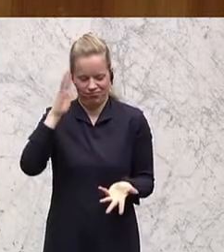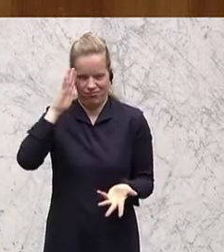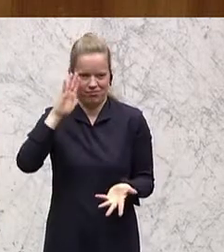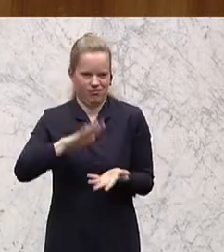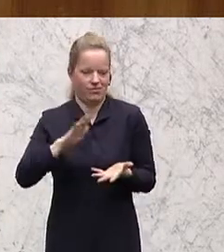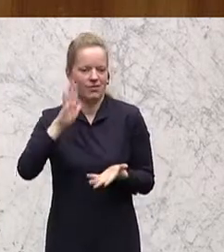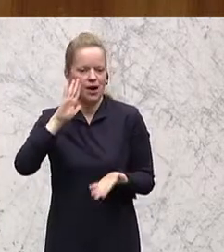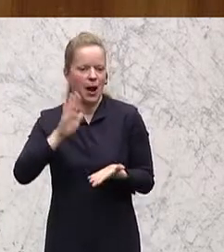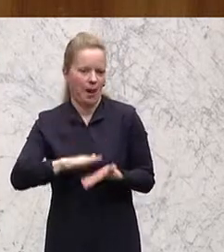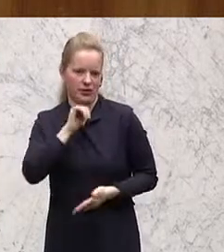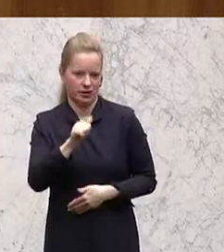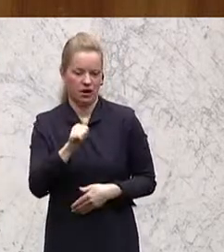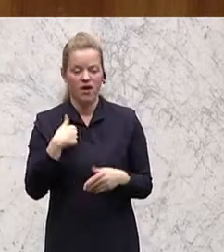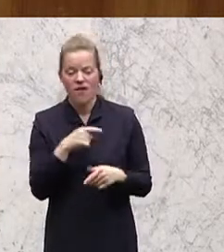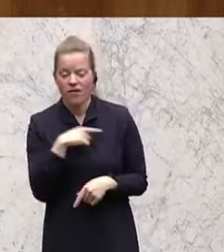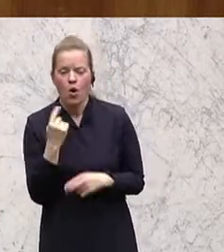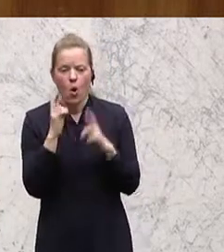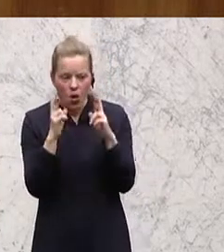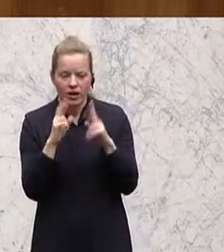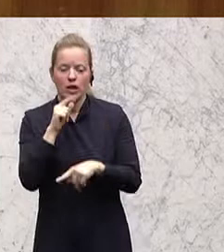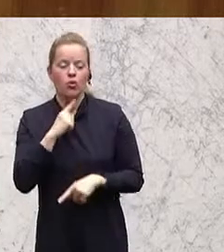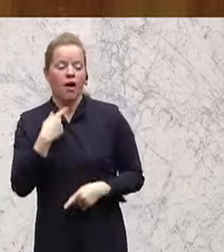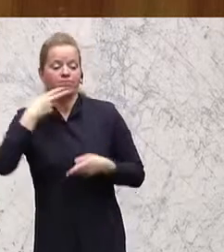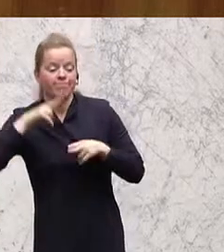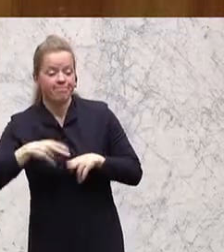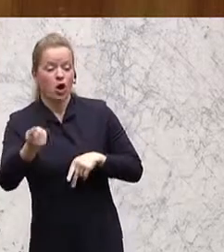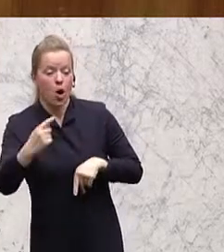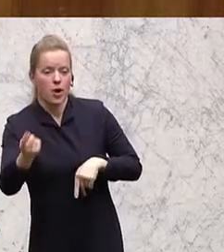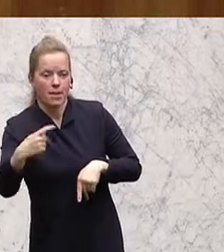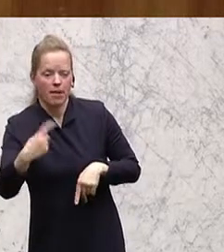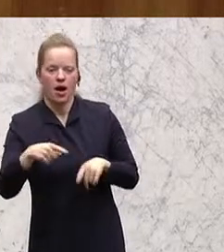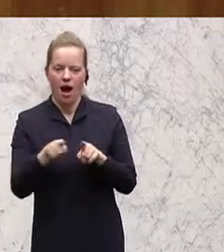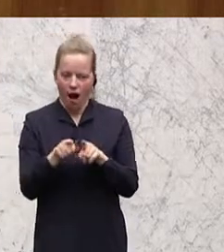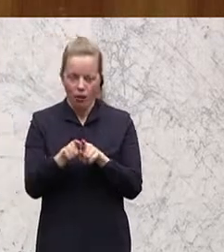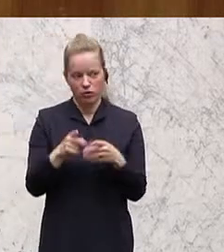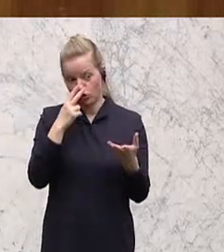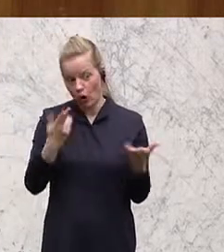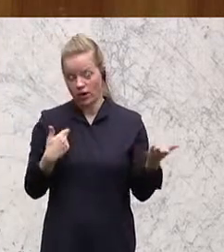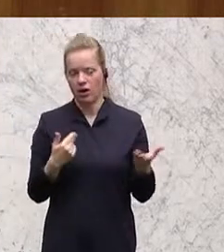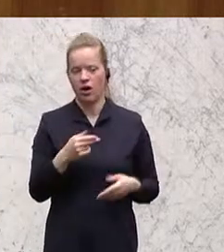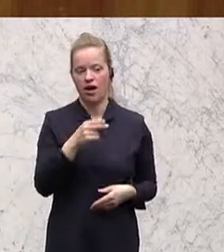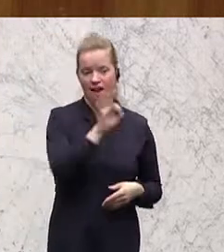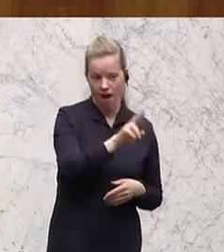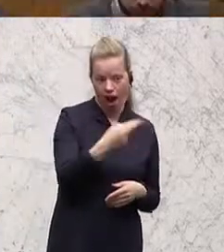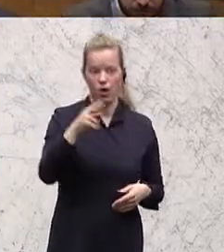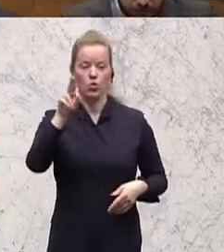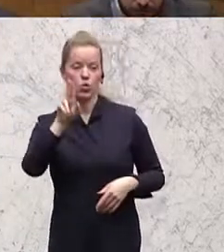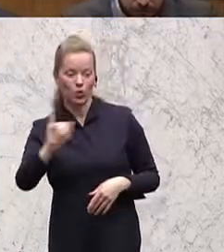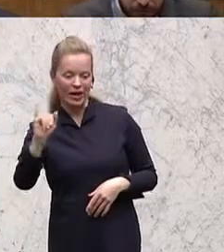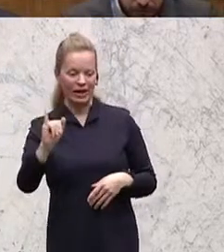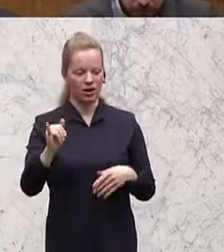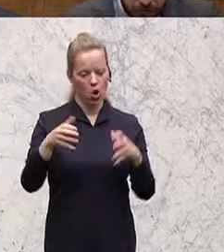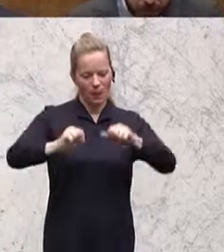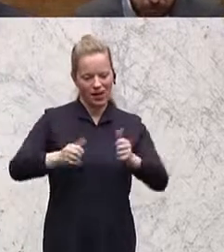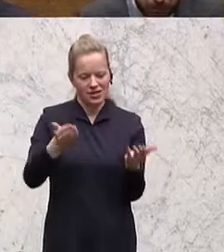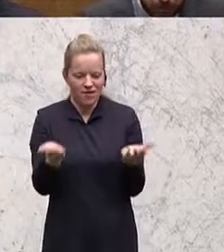es nicht bei dieser Ankündigung bleibt. Schließlich wurde auch die Evaluierung der Kompetenzverteilung zwischen Unis und FHs groß angekündigt, aber wir wissen